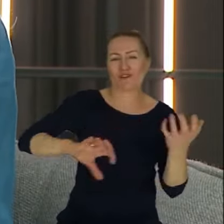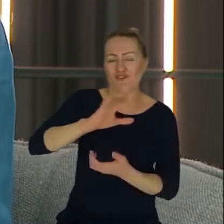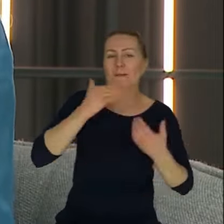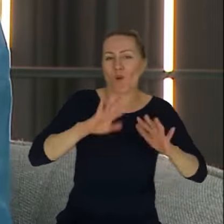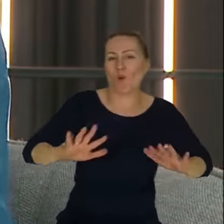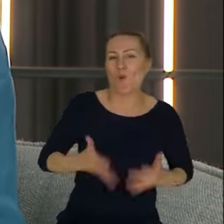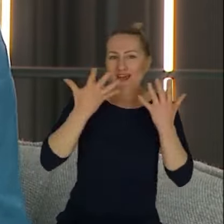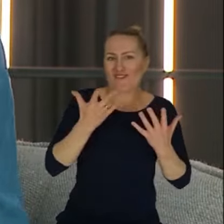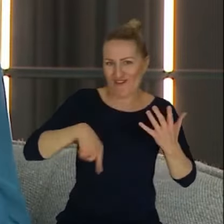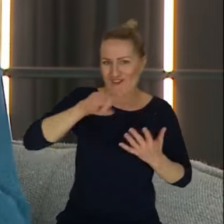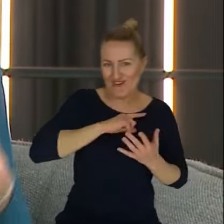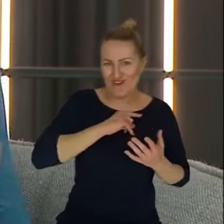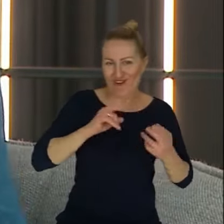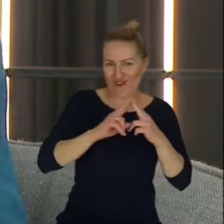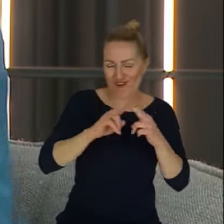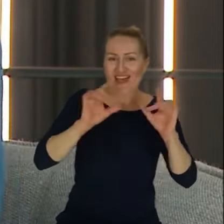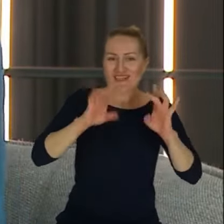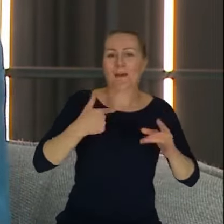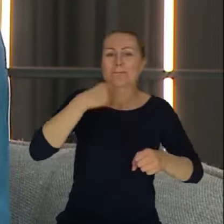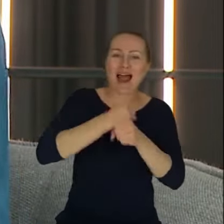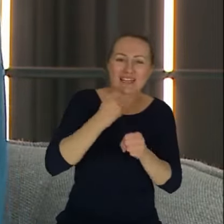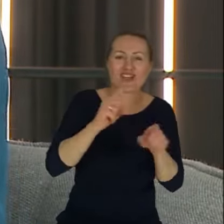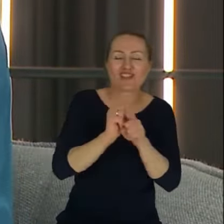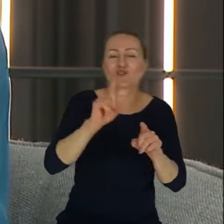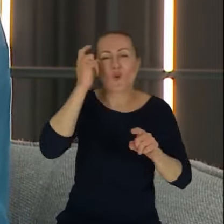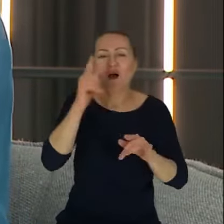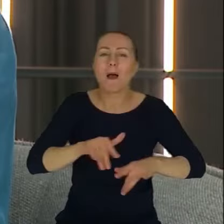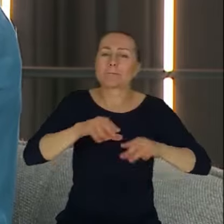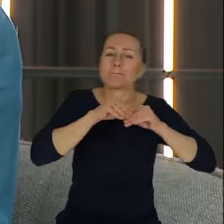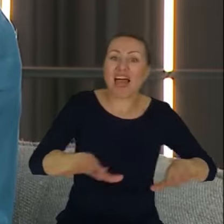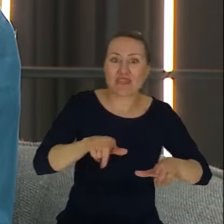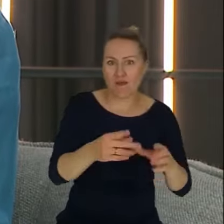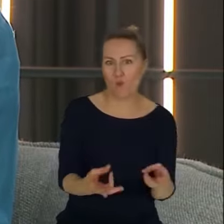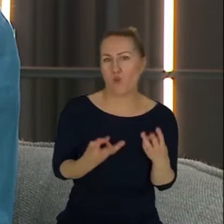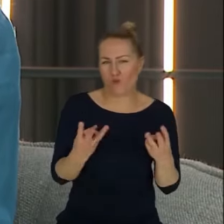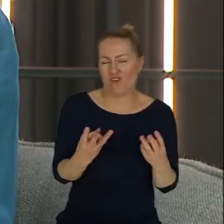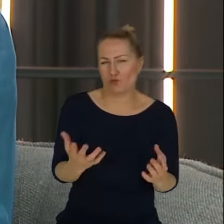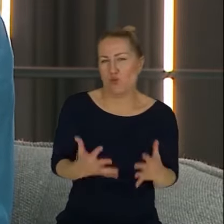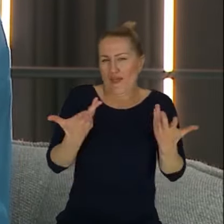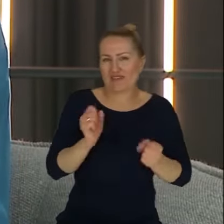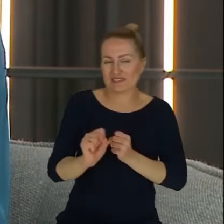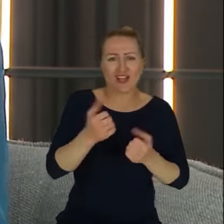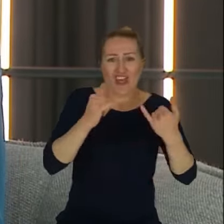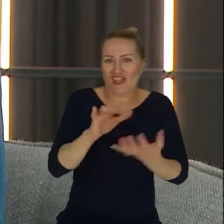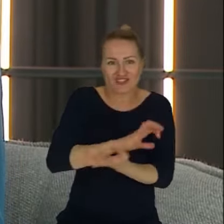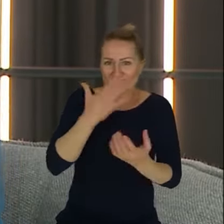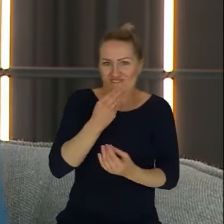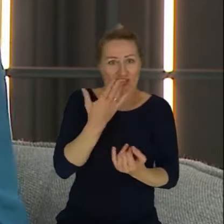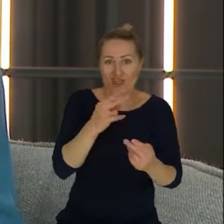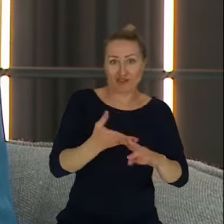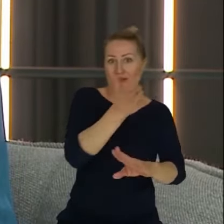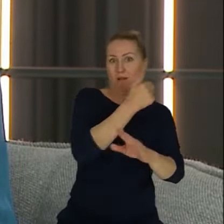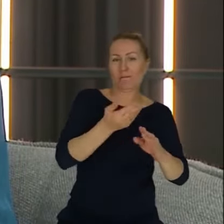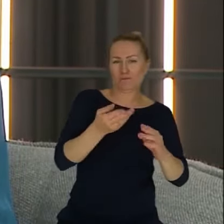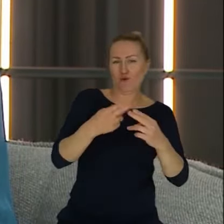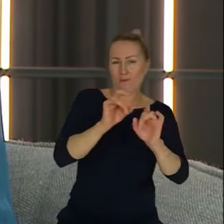dzień. Jakby w tym, jak pracujemy, w szczególności w mediach, w których ja pracuję. To jest w ogóle inny świat niż przedpandemiczny. Ale z drugiej strony, zresztą mamy